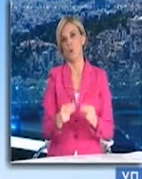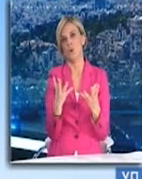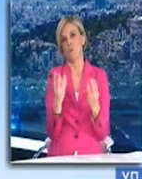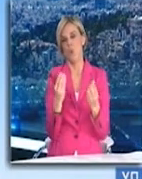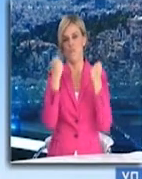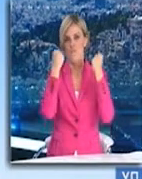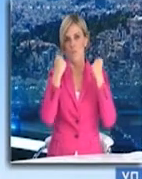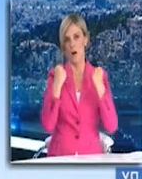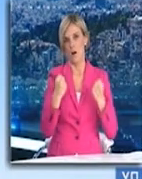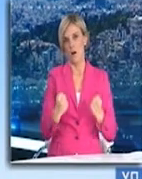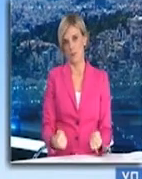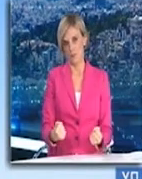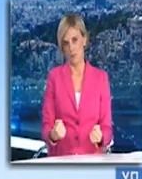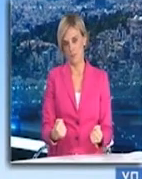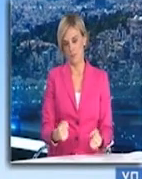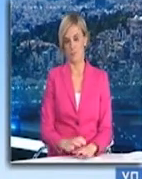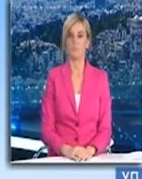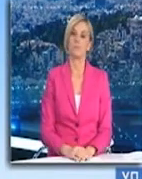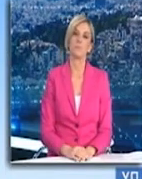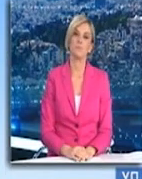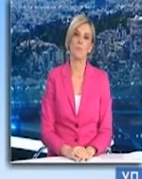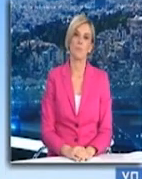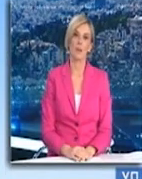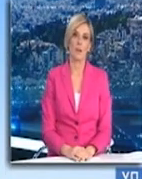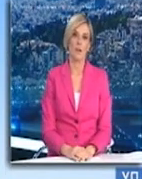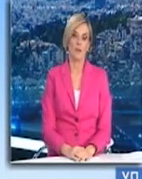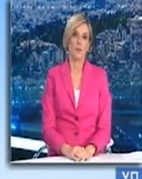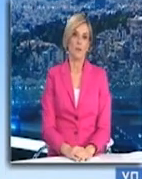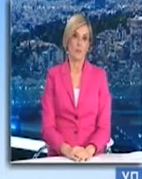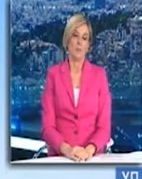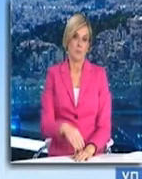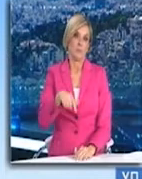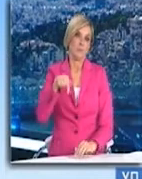γίνεται κάτι που πιέζει τη δημόσια υγεία,